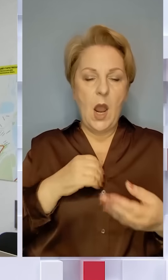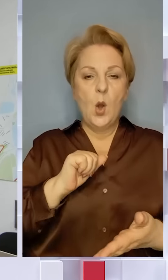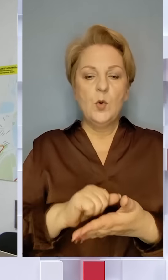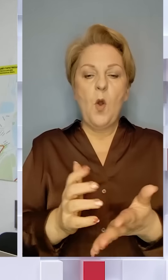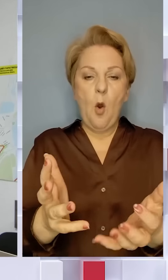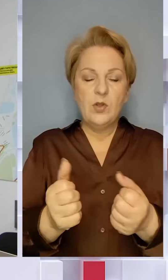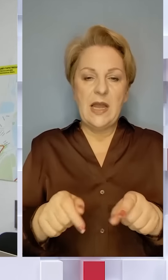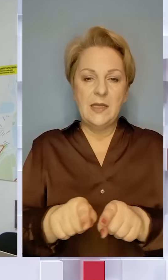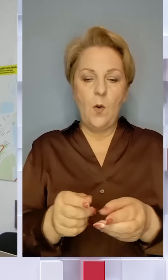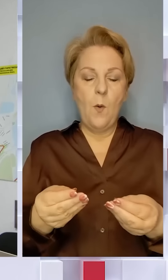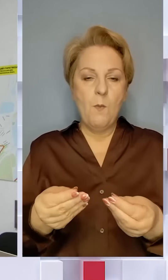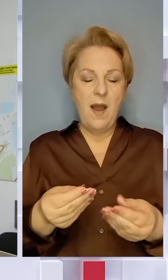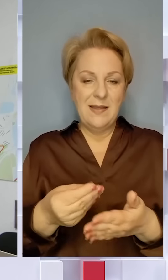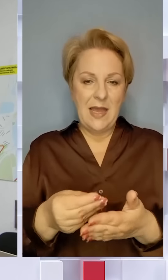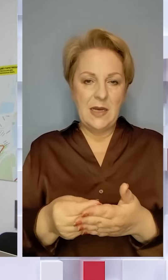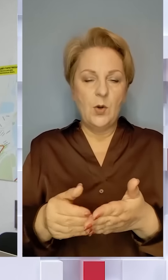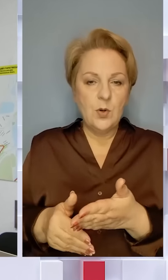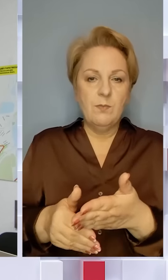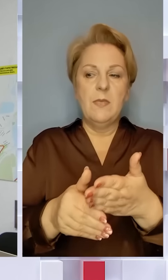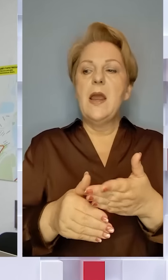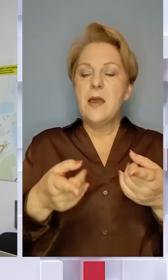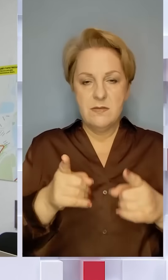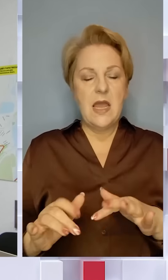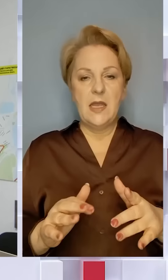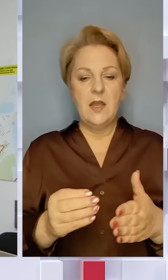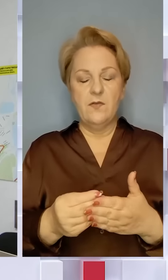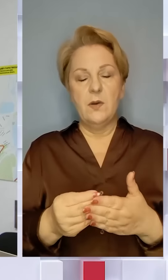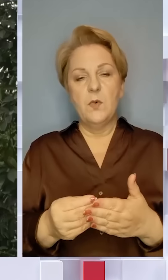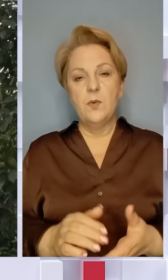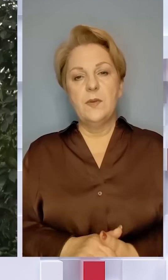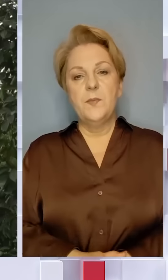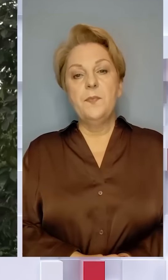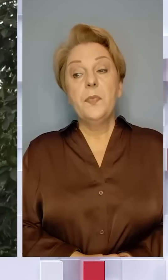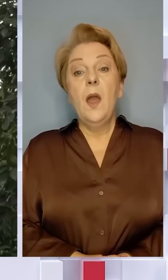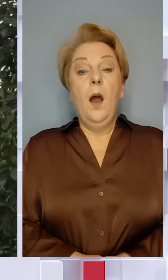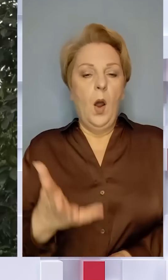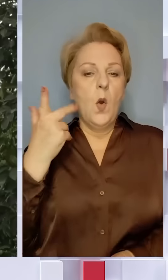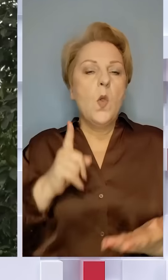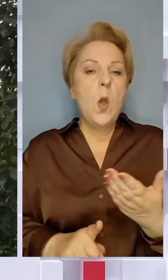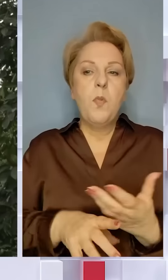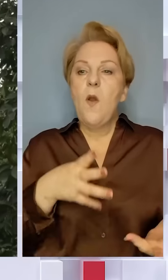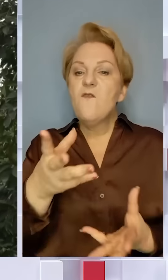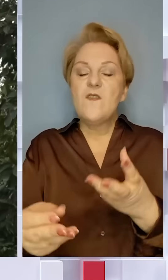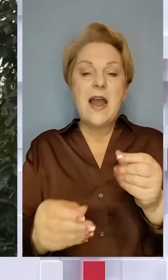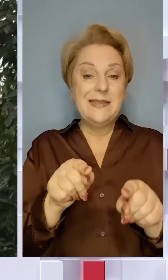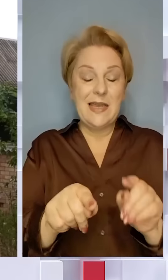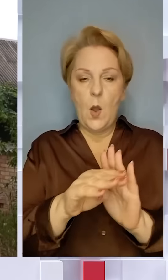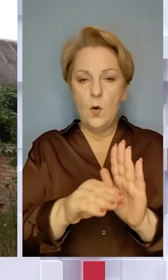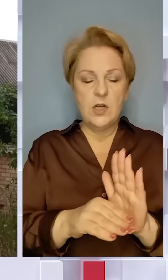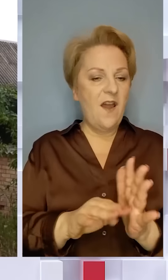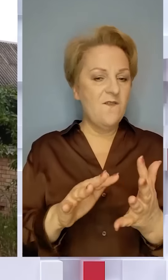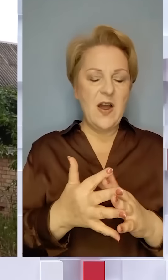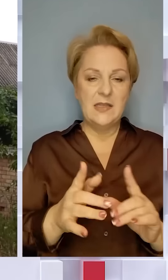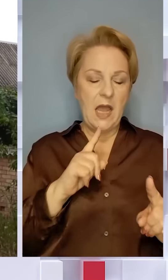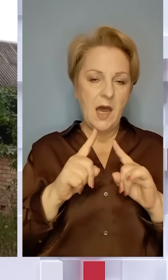для отримання такої матеріальної, дієвої матеріальної грошової допомоги. Втім, коли почнуться виплати за цією програмою, у